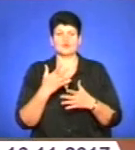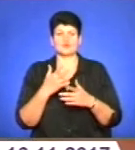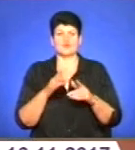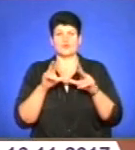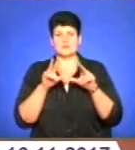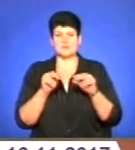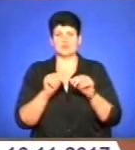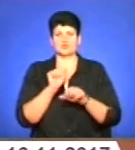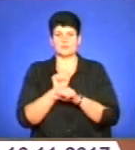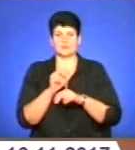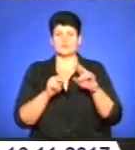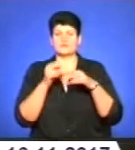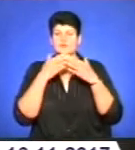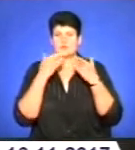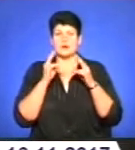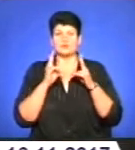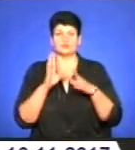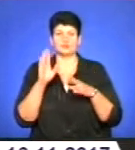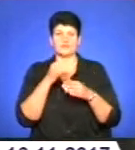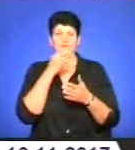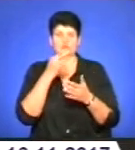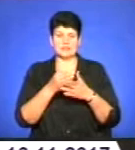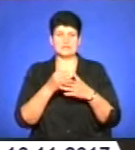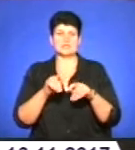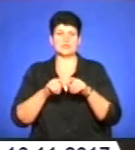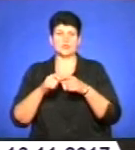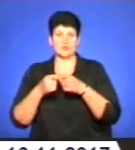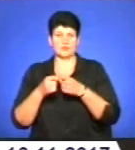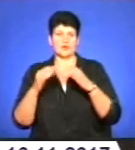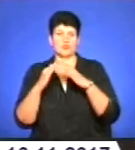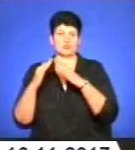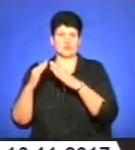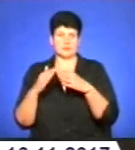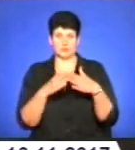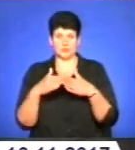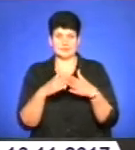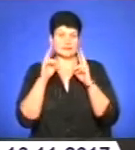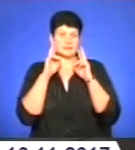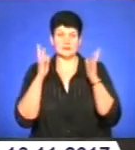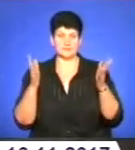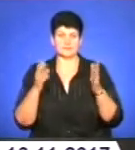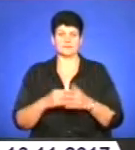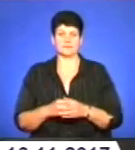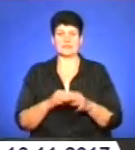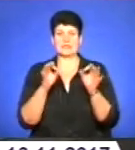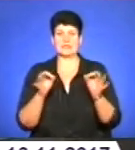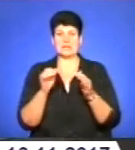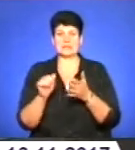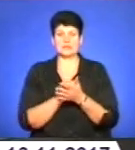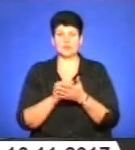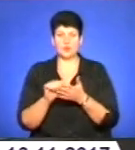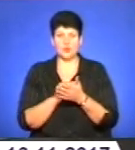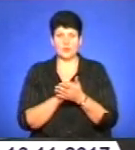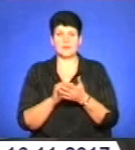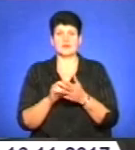немає. А хто відповідатиме за зруйновані через будівельні роботи сусідні будинки, не знають. Ніяких документів, як зазвичай,